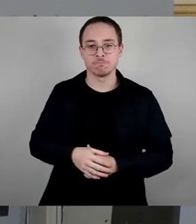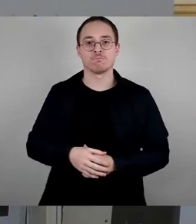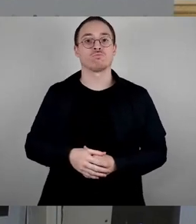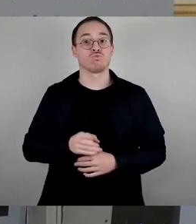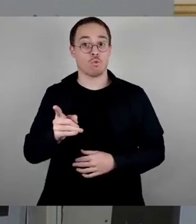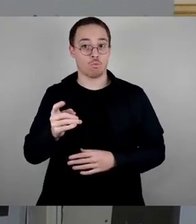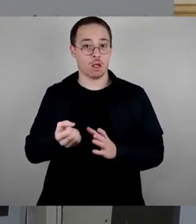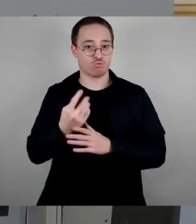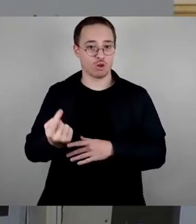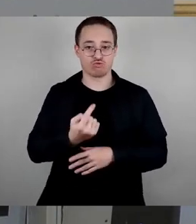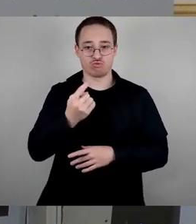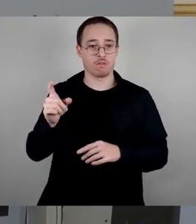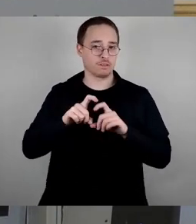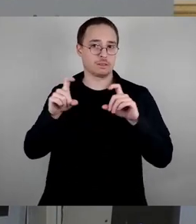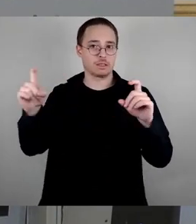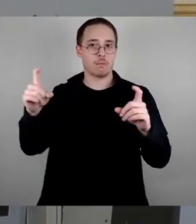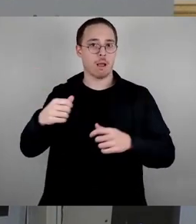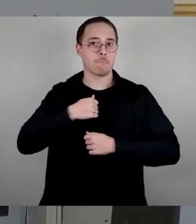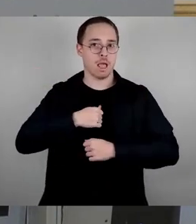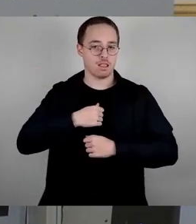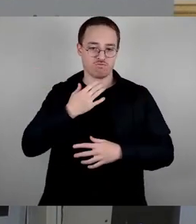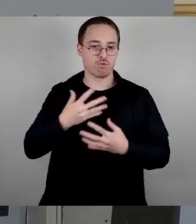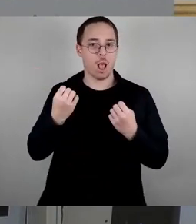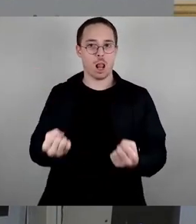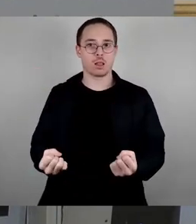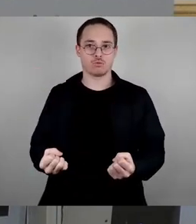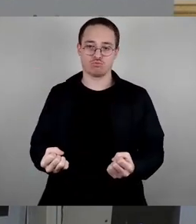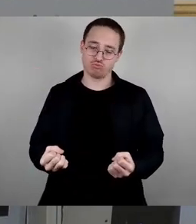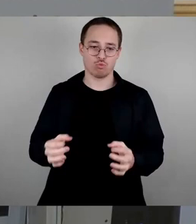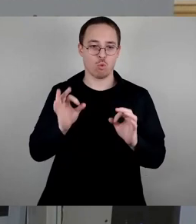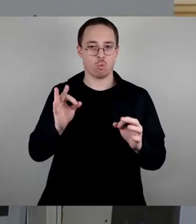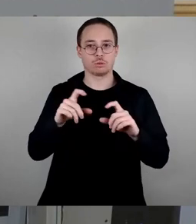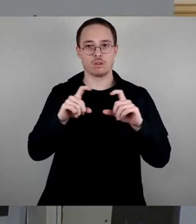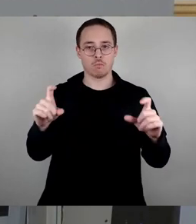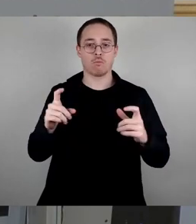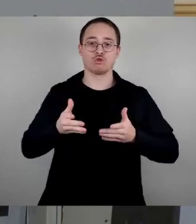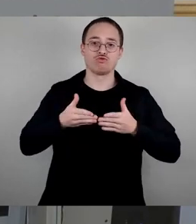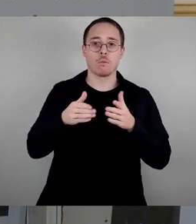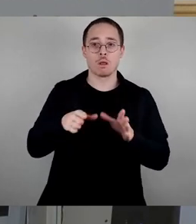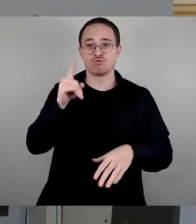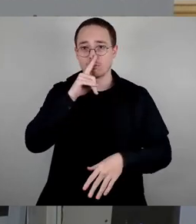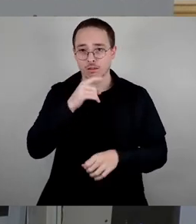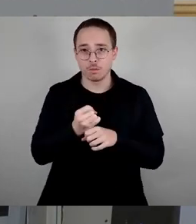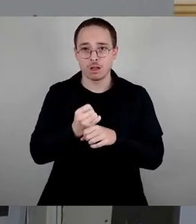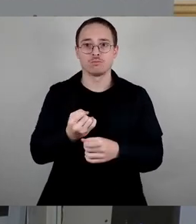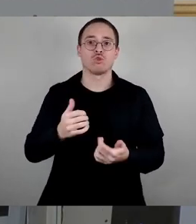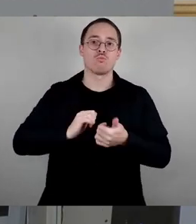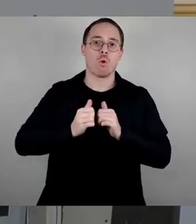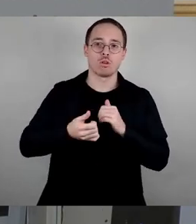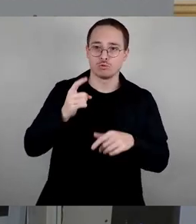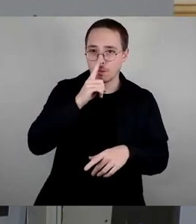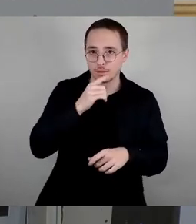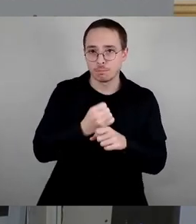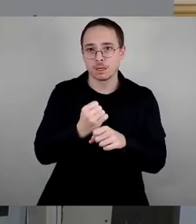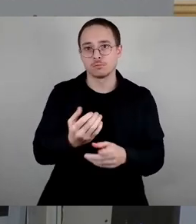weil, klar, Schwimmen macht Spaß, Sport macht Spaß und deswegen ist es doch ein wichtiges Thema.